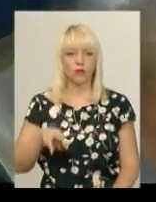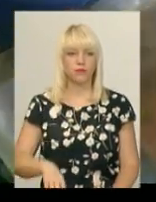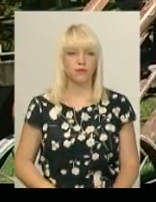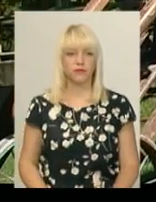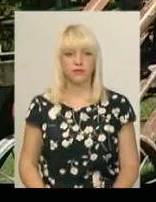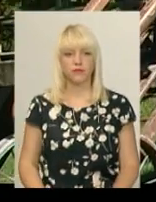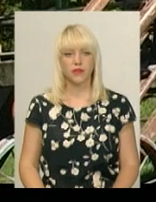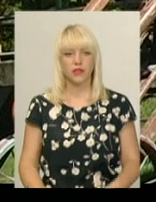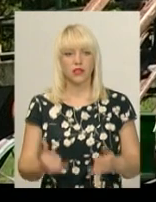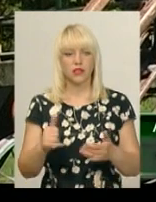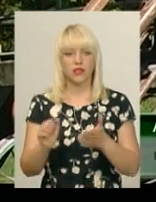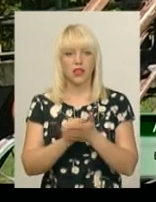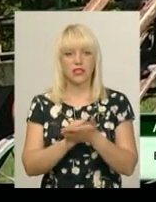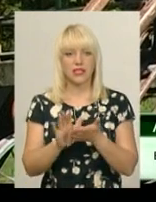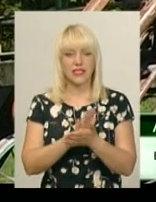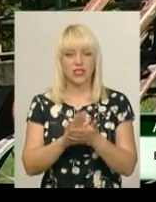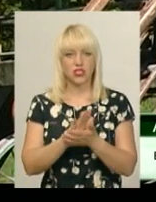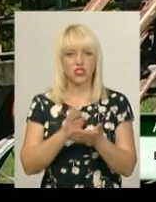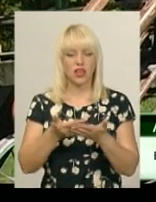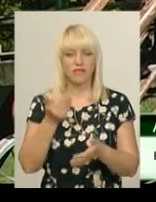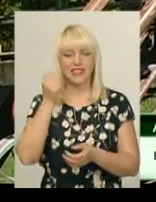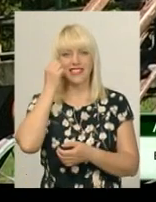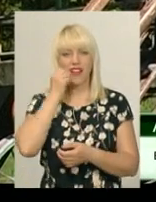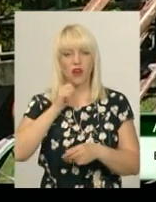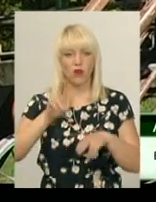Зараз зачищаємо від старої фарби,